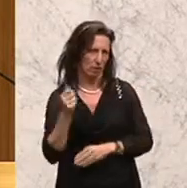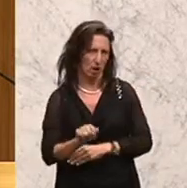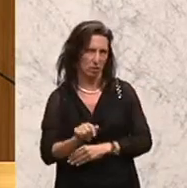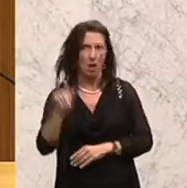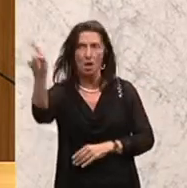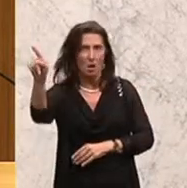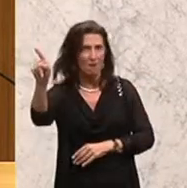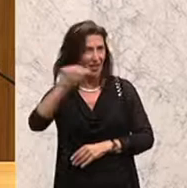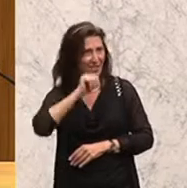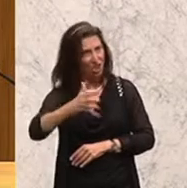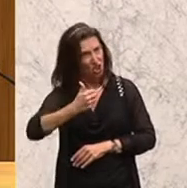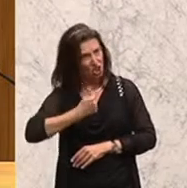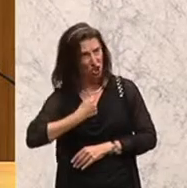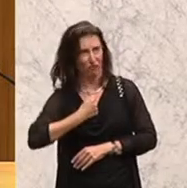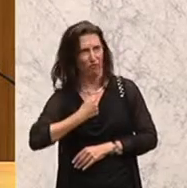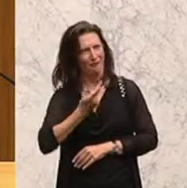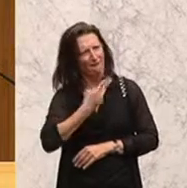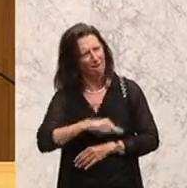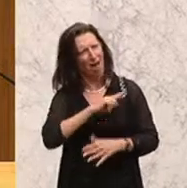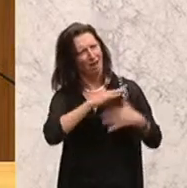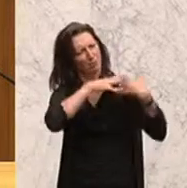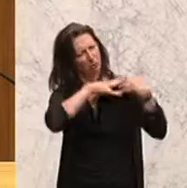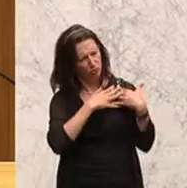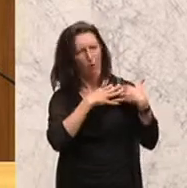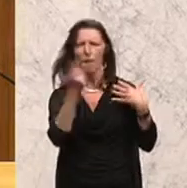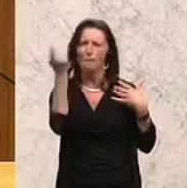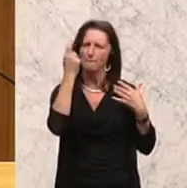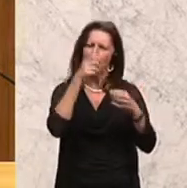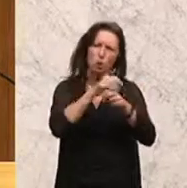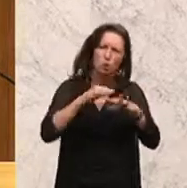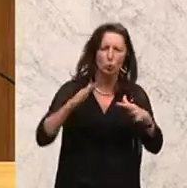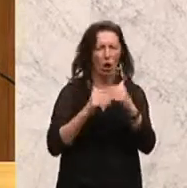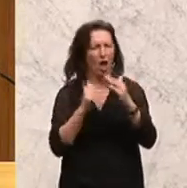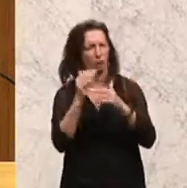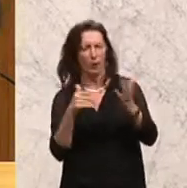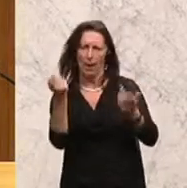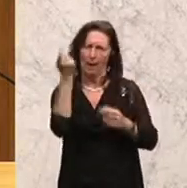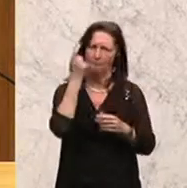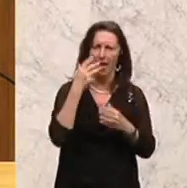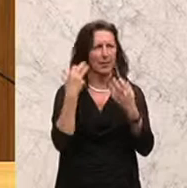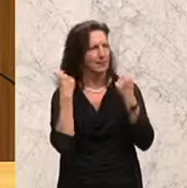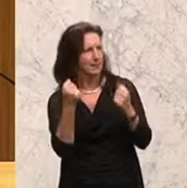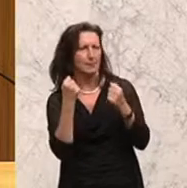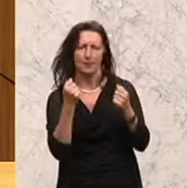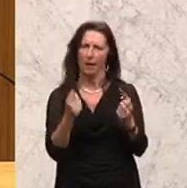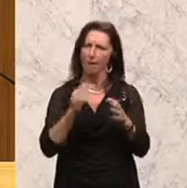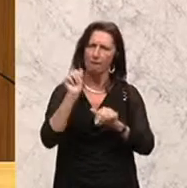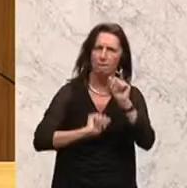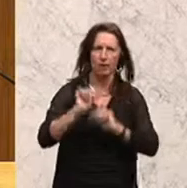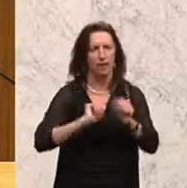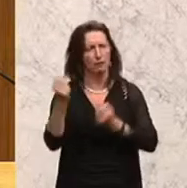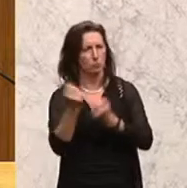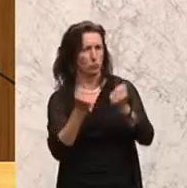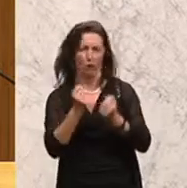in die Verantwortung kommt und das heißt, die entsprechenden Strukturen auszuprägen, das heißt auch in der Sicherheits-Außen-Verteidigungspolitik in gemeinsame Strukturen zu kommen,